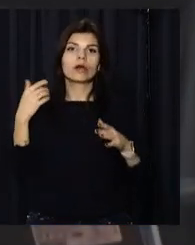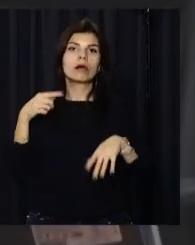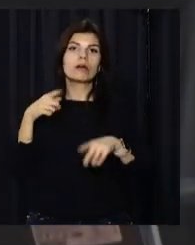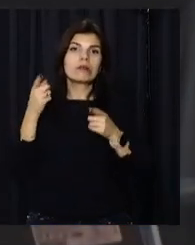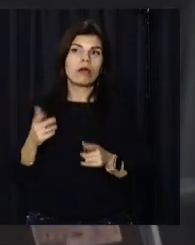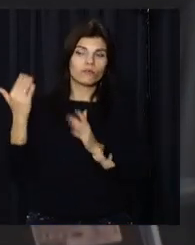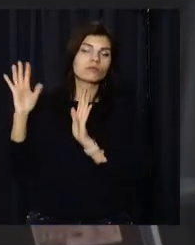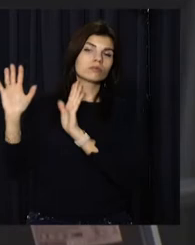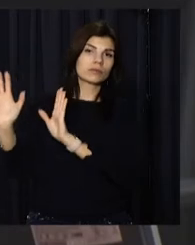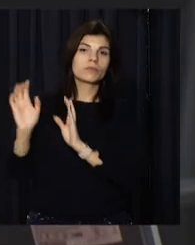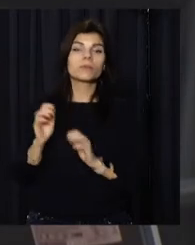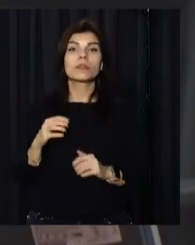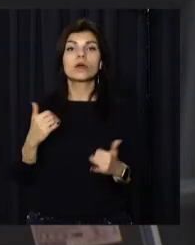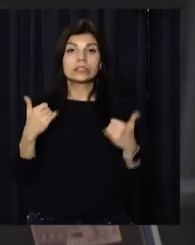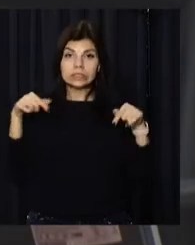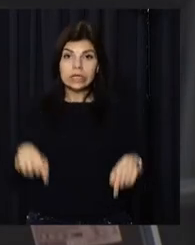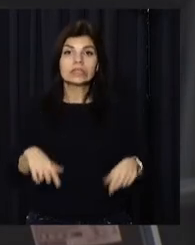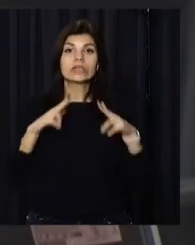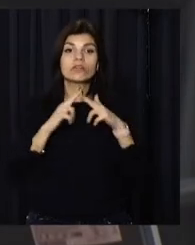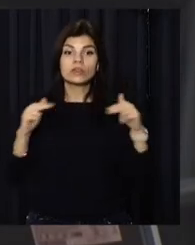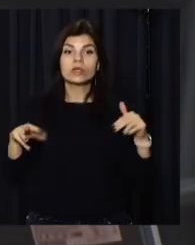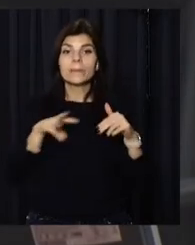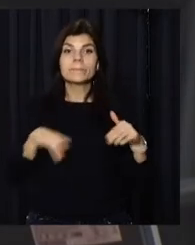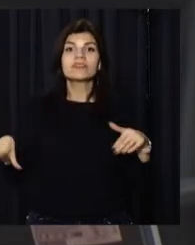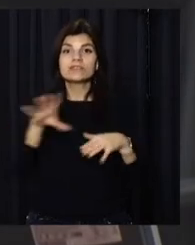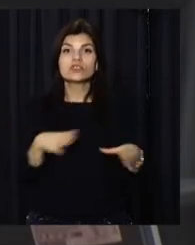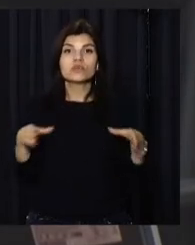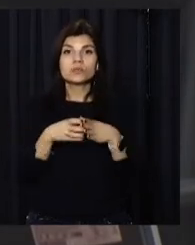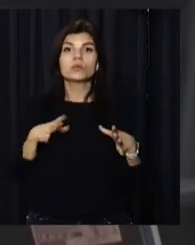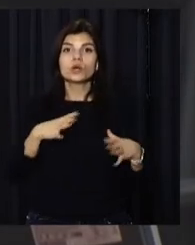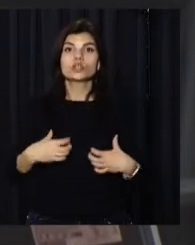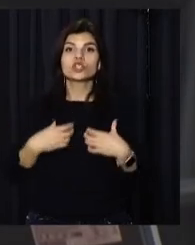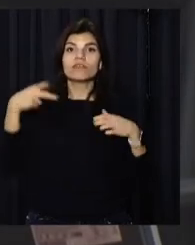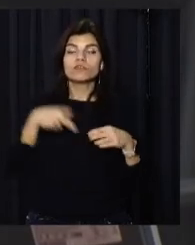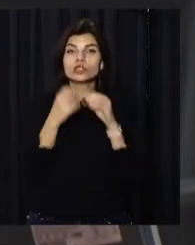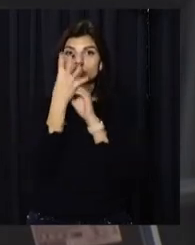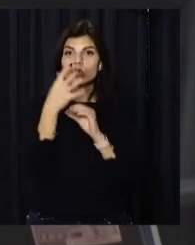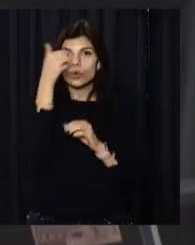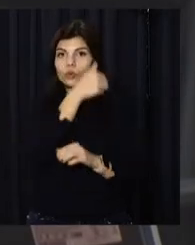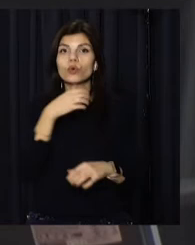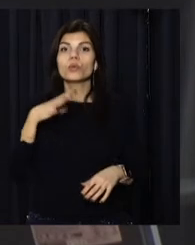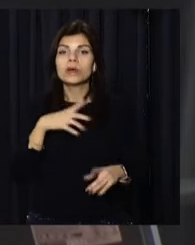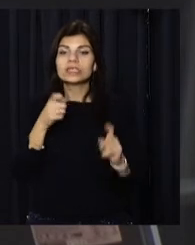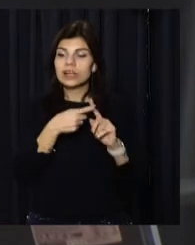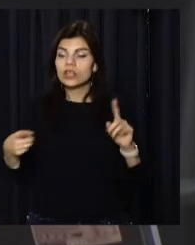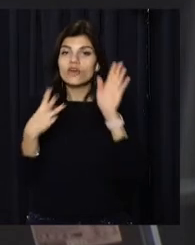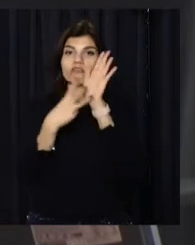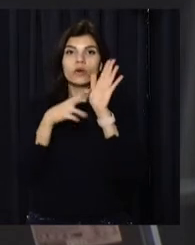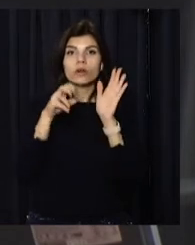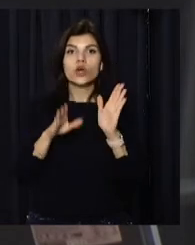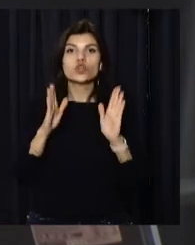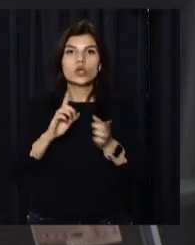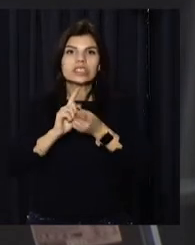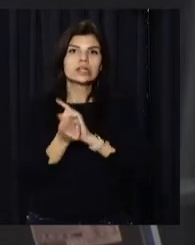реальністю. Здесь, в Дніпре, ми всі всі вмісті пережили страшний 2014-й год. І за ці 8 років стали тільки